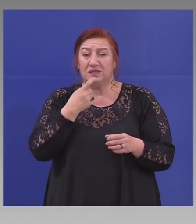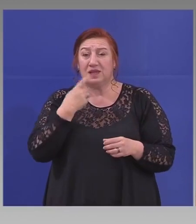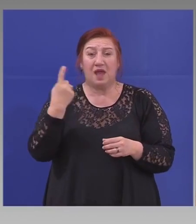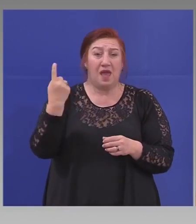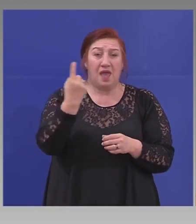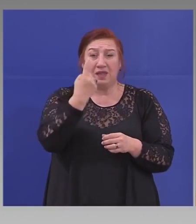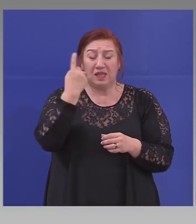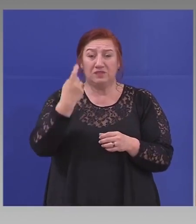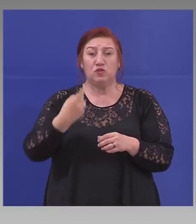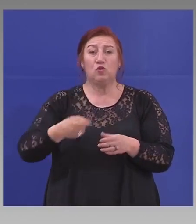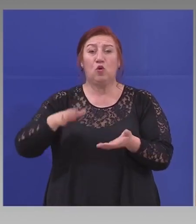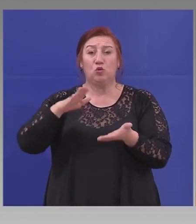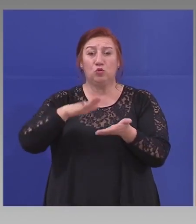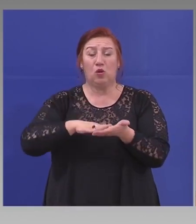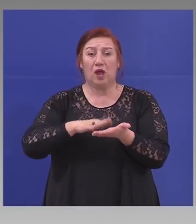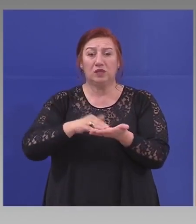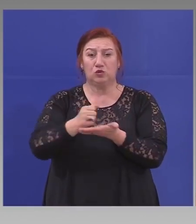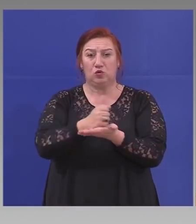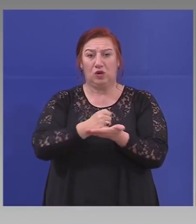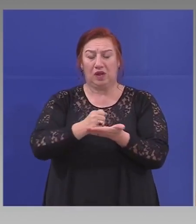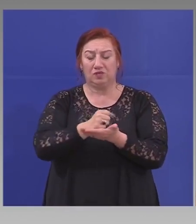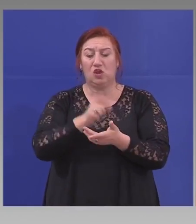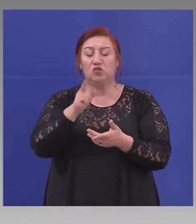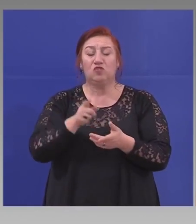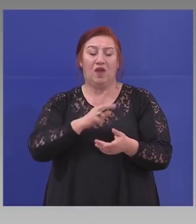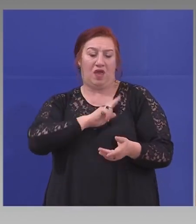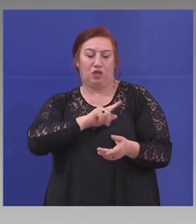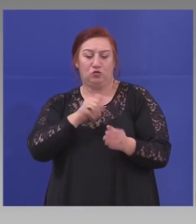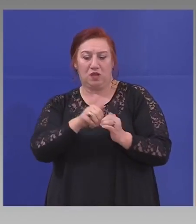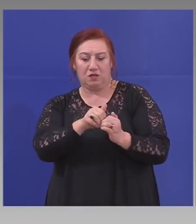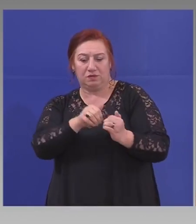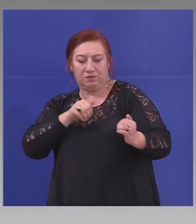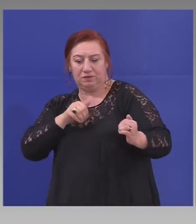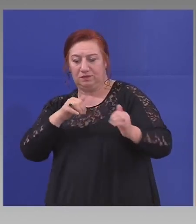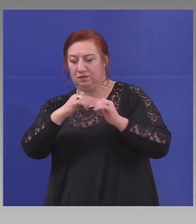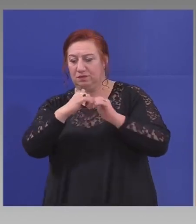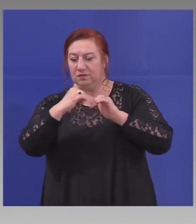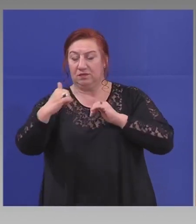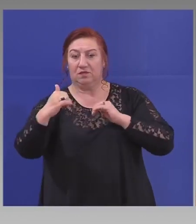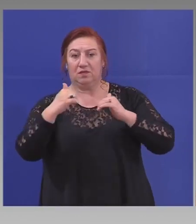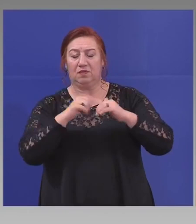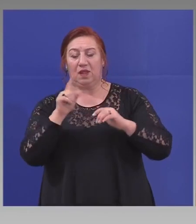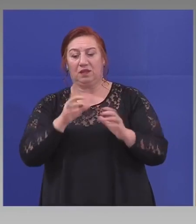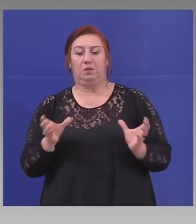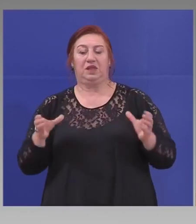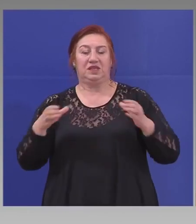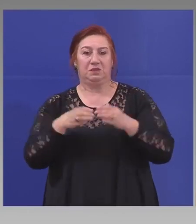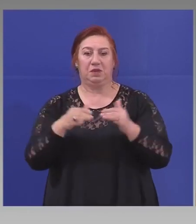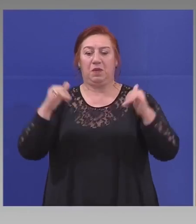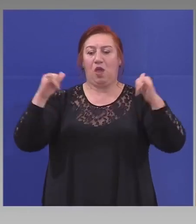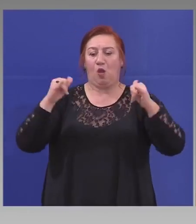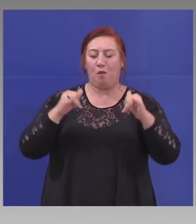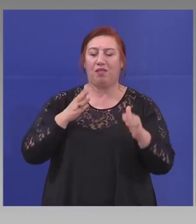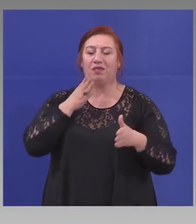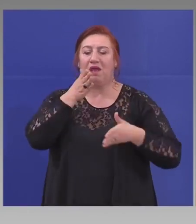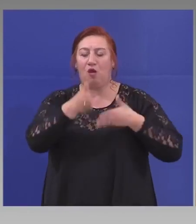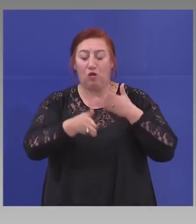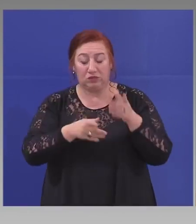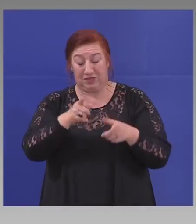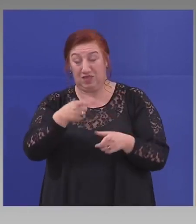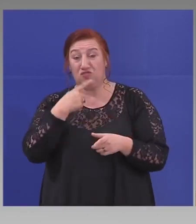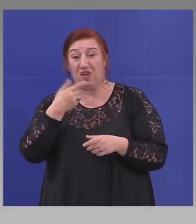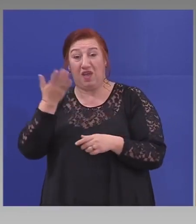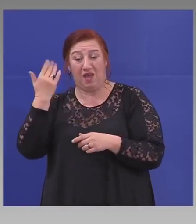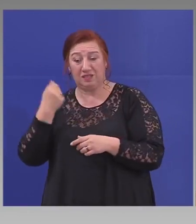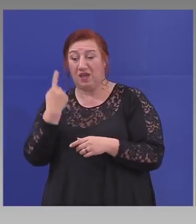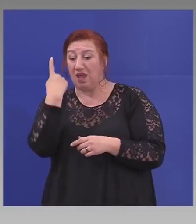лекарство към момента, това е асоциализацията. И затова казахме, по един човек да отива да пазарува, по един